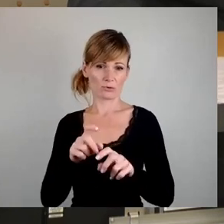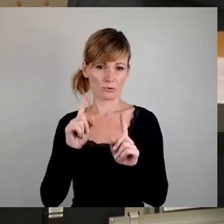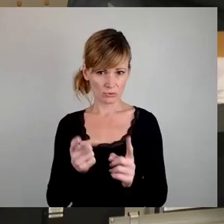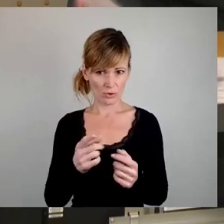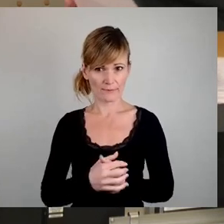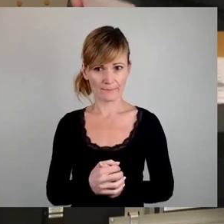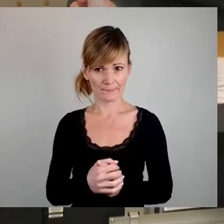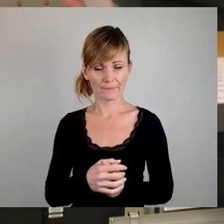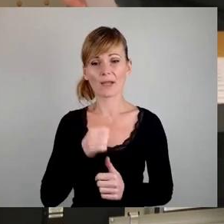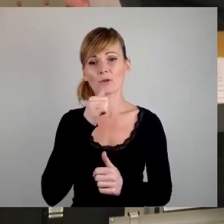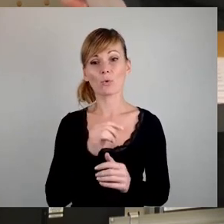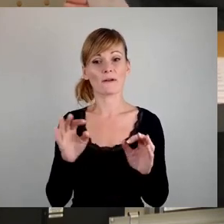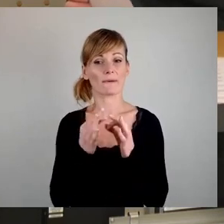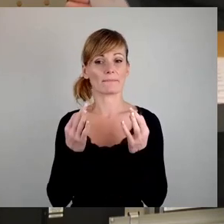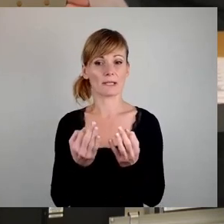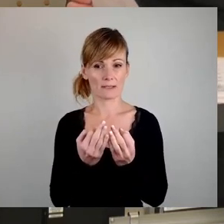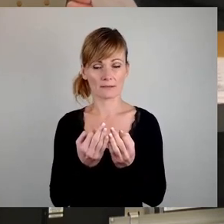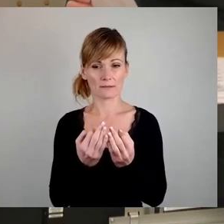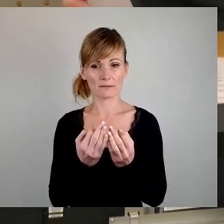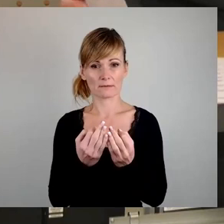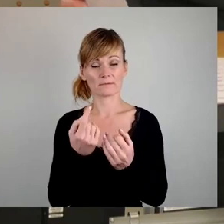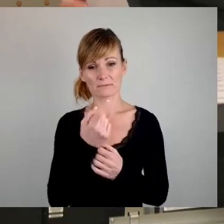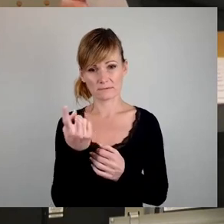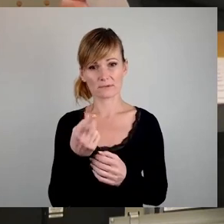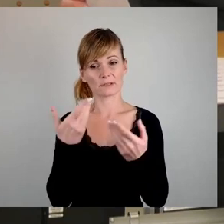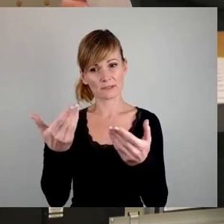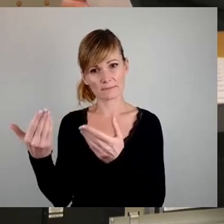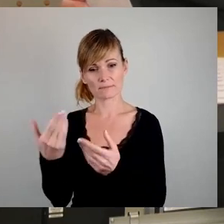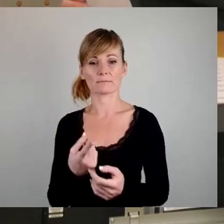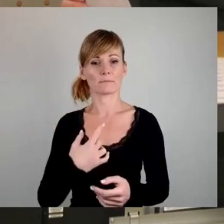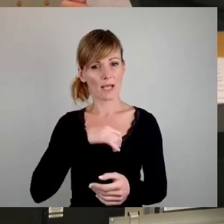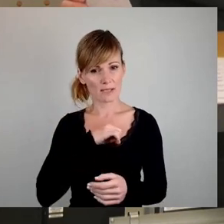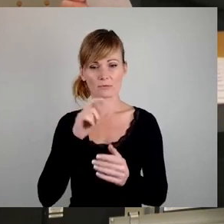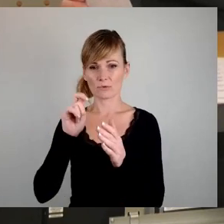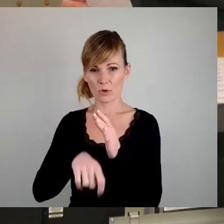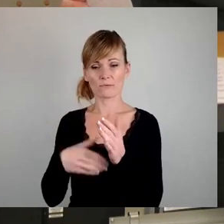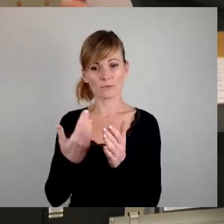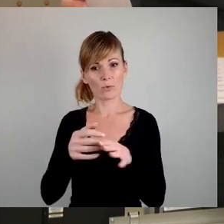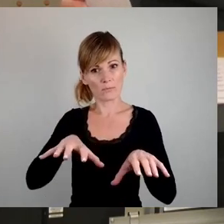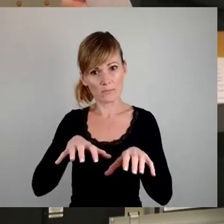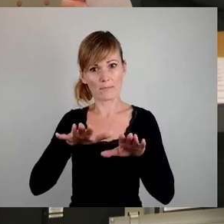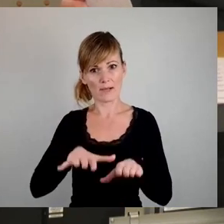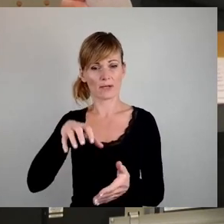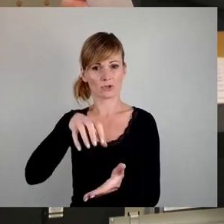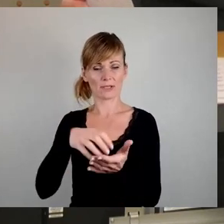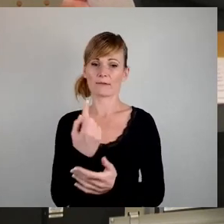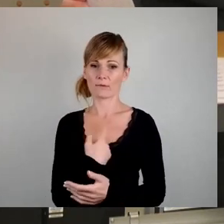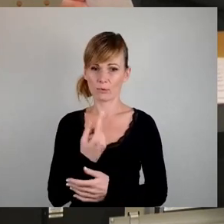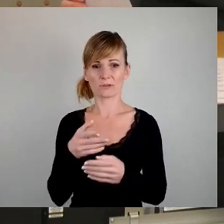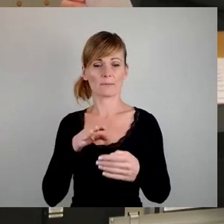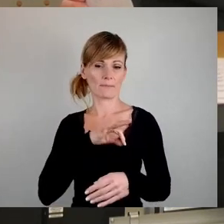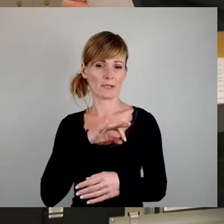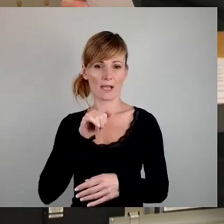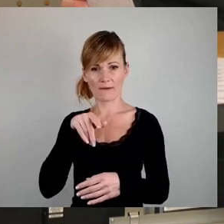Junge Familien durch die Möglichkeit, das Schaffung von Wohneigentum in unserer Stadt zu halten, ist für uns als AfD mindestens genauso wichtig wie der